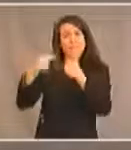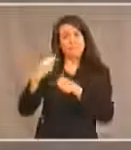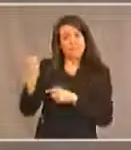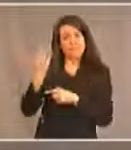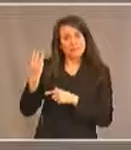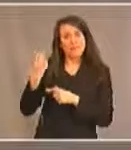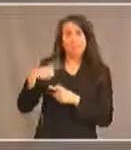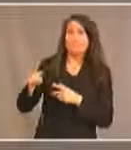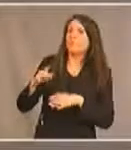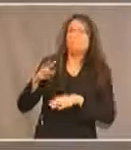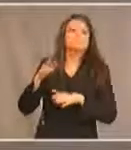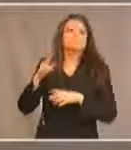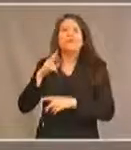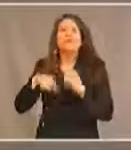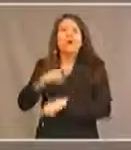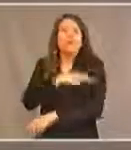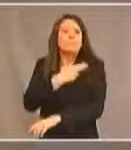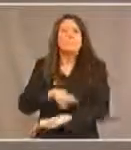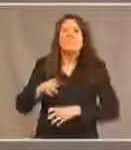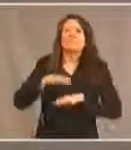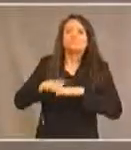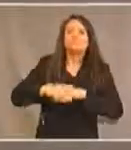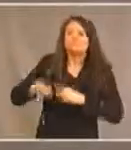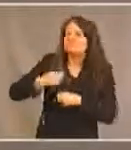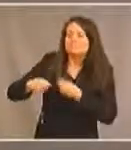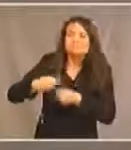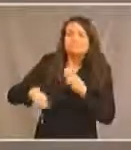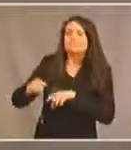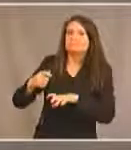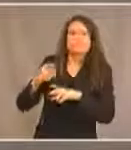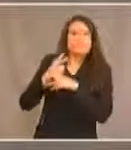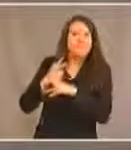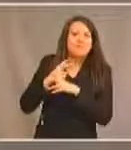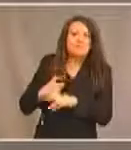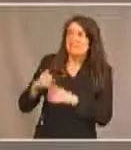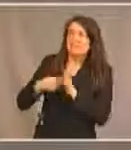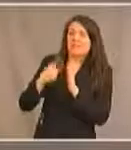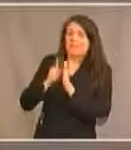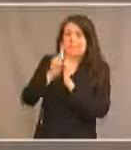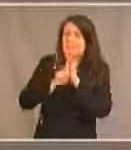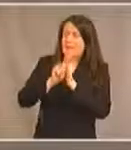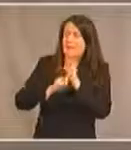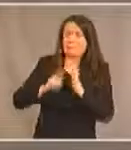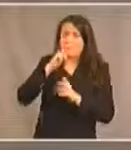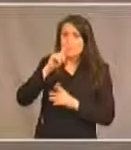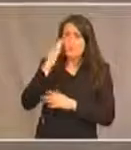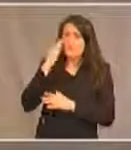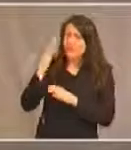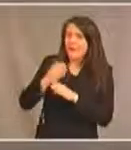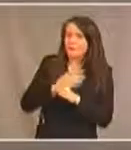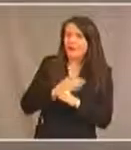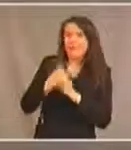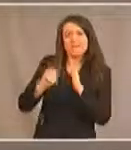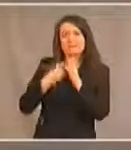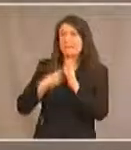pour la dialyse et ainsi de suite. Et parfois, la météo est très imprévisible et parfois, ils